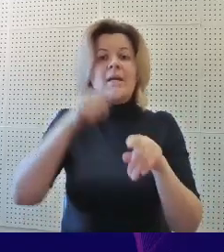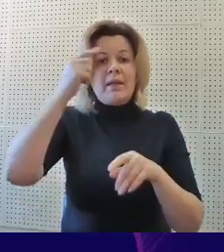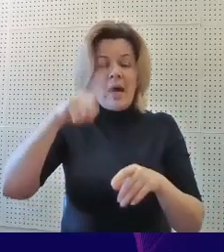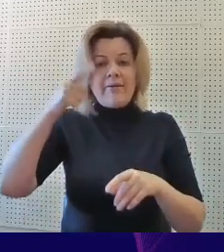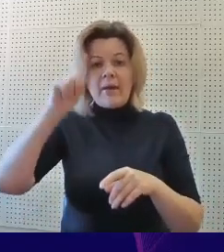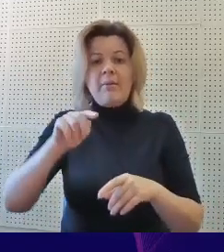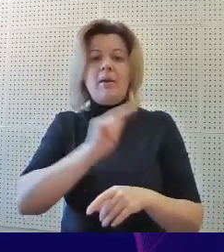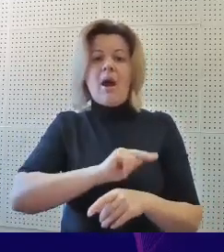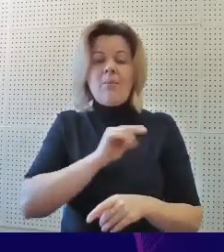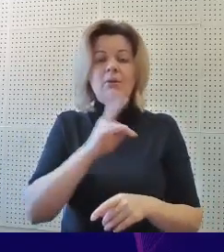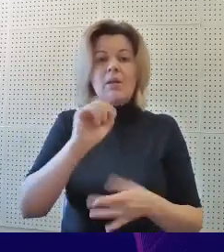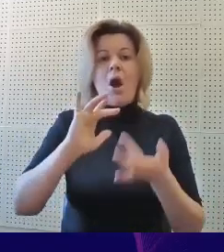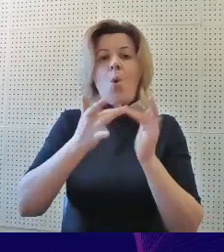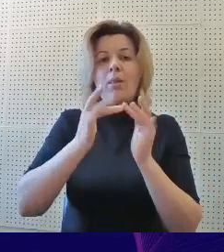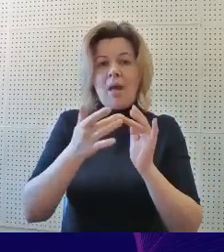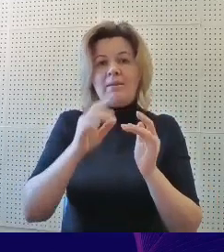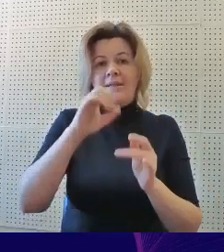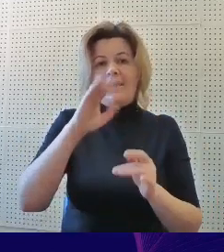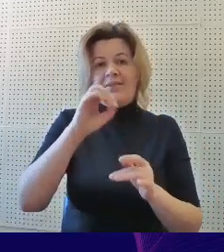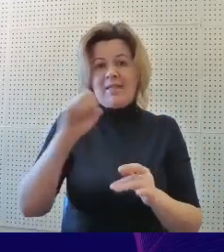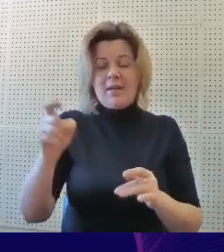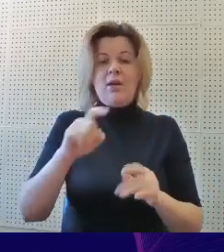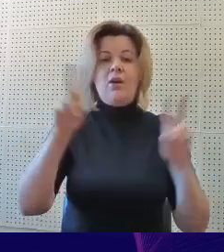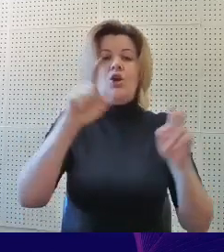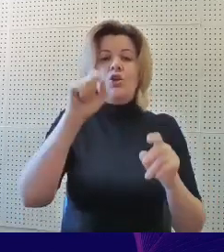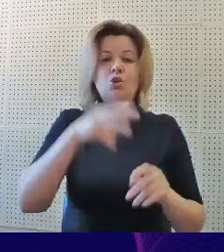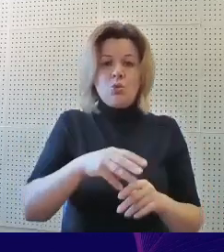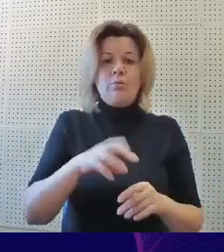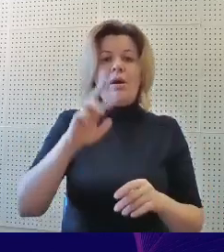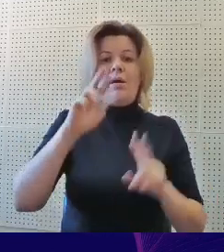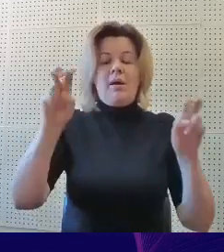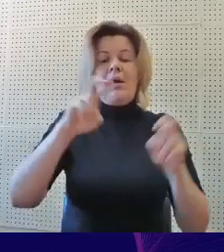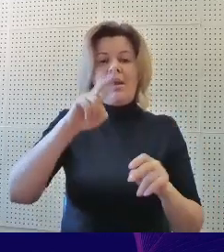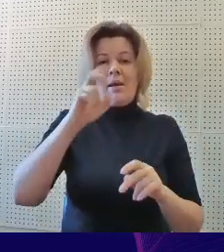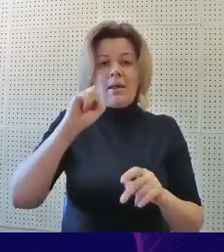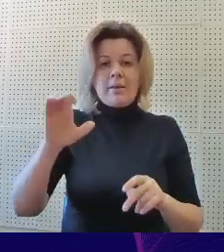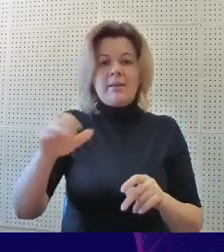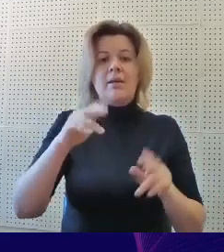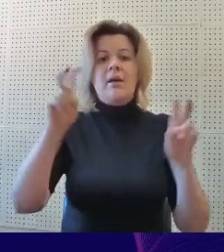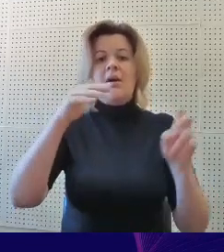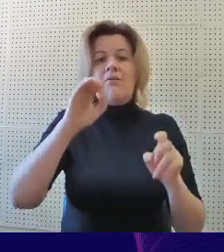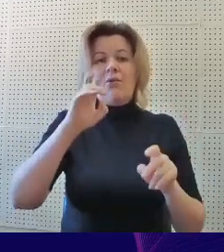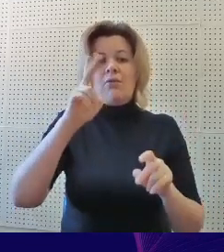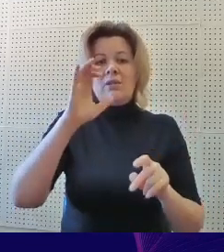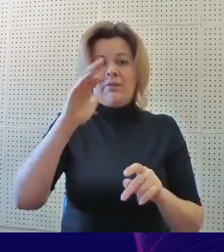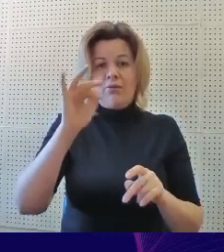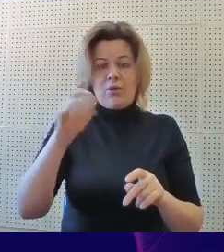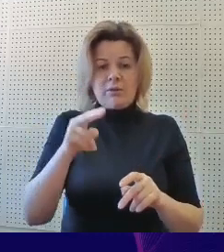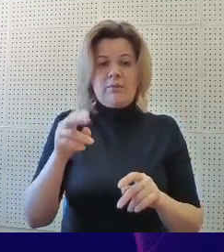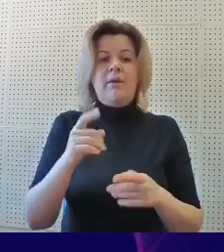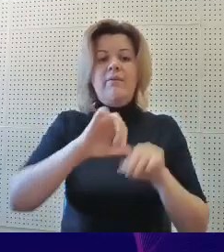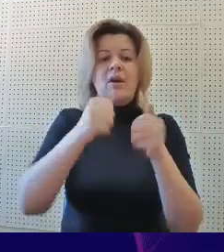навыками работы на онлайн-сервисах «Зум», «Гугл-класс», «Фоксфорд», «Я-класс». Формирование банка